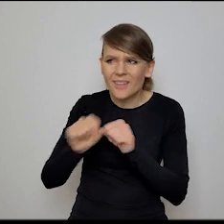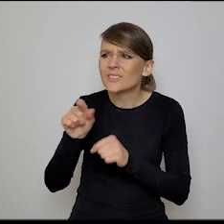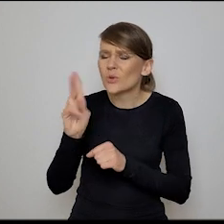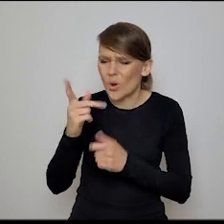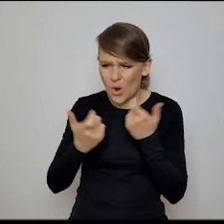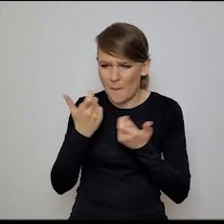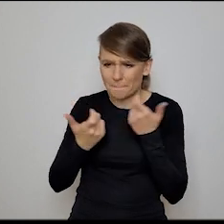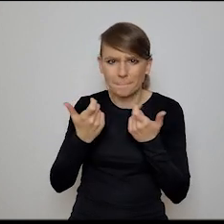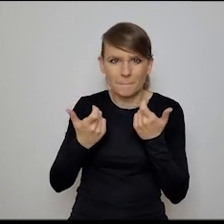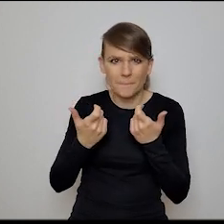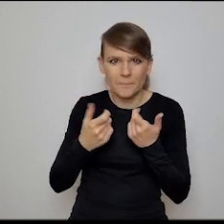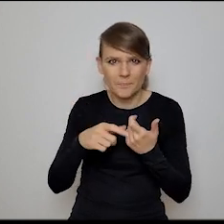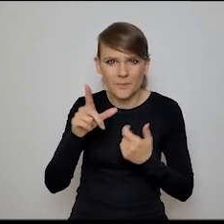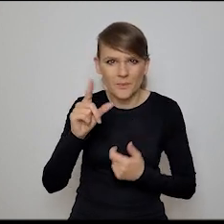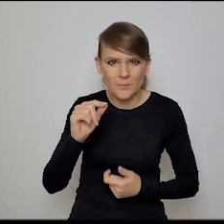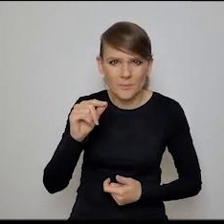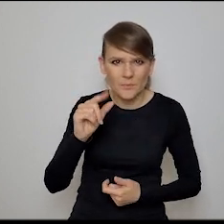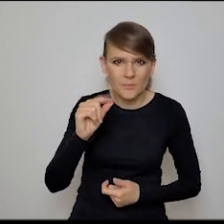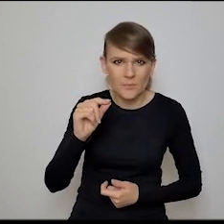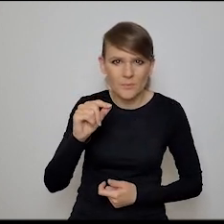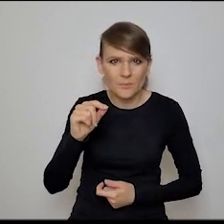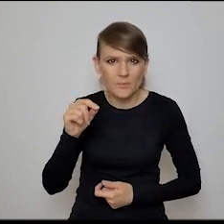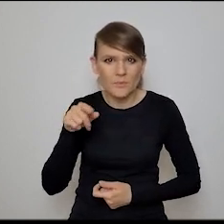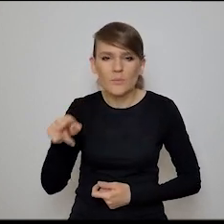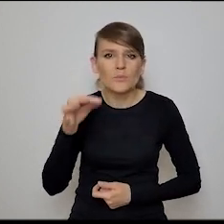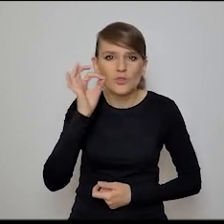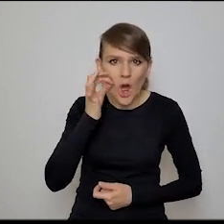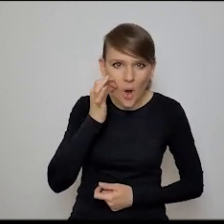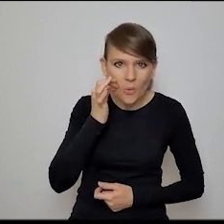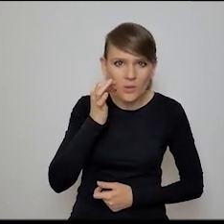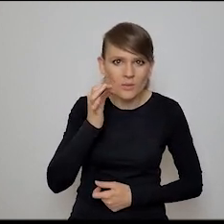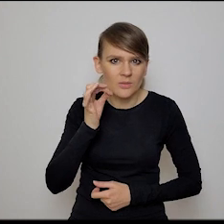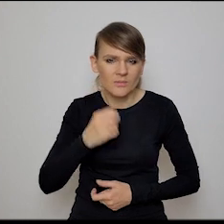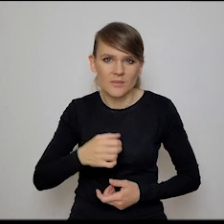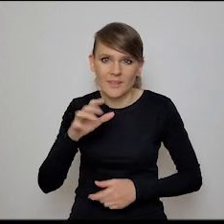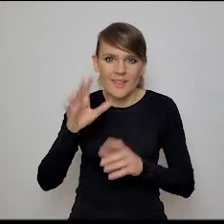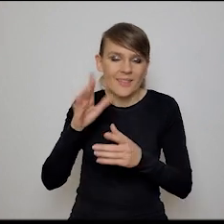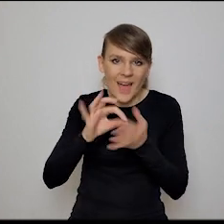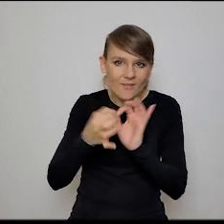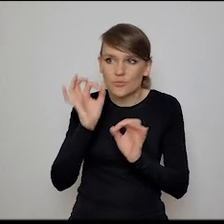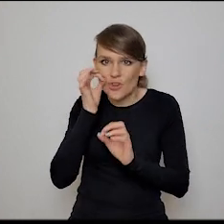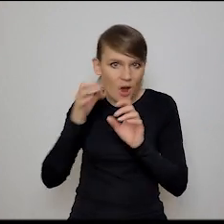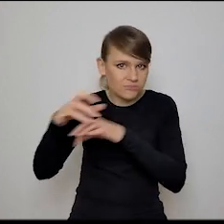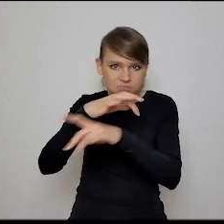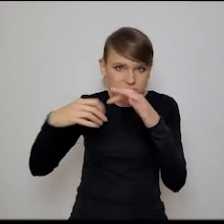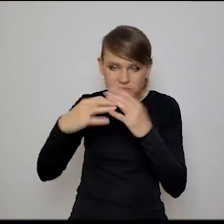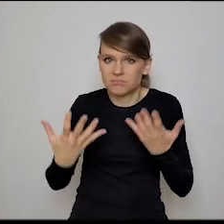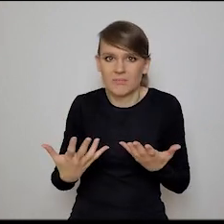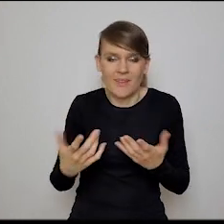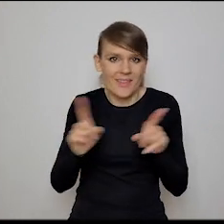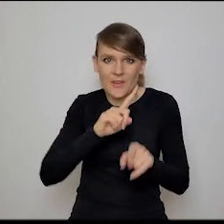pszczołak, pszczoły w roju. Wszyscy to jakoś robią. My to robimy już też od dawna.